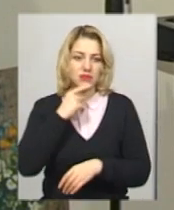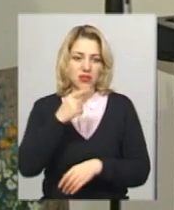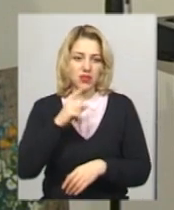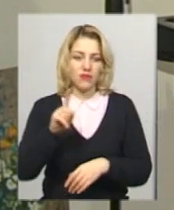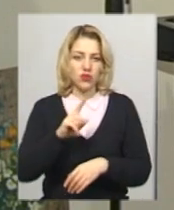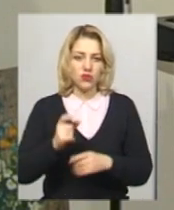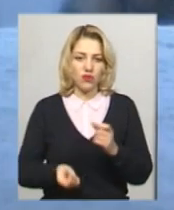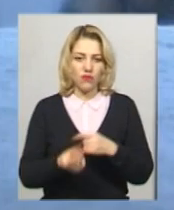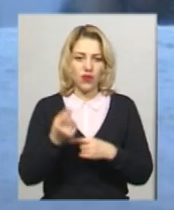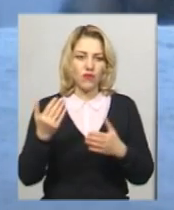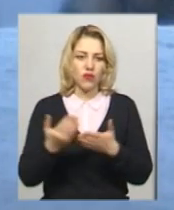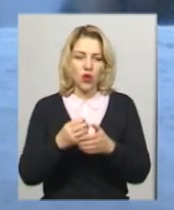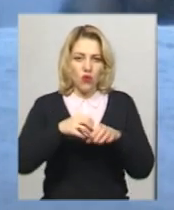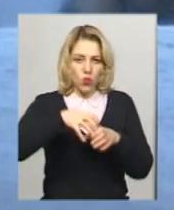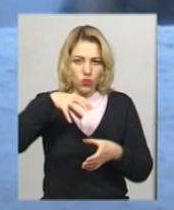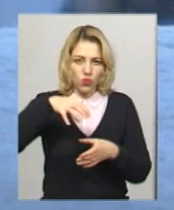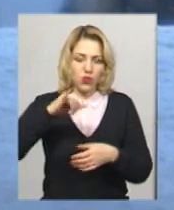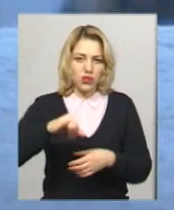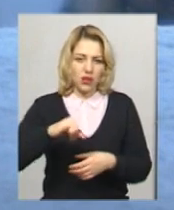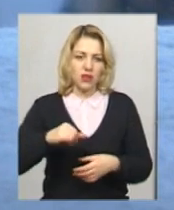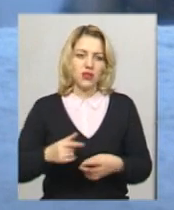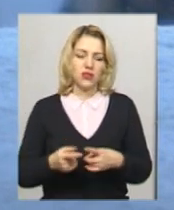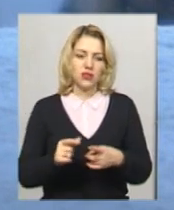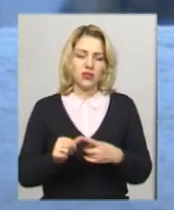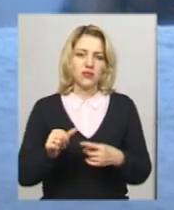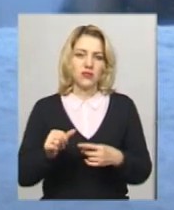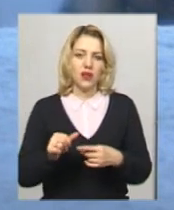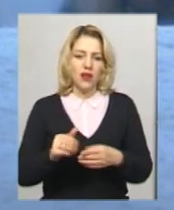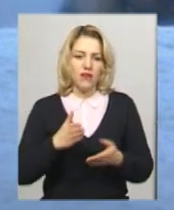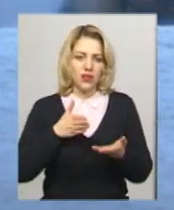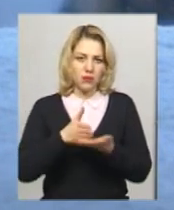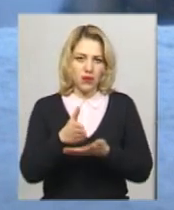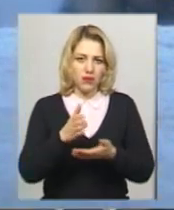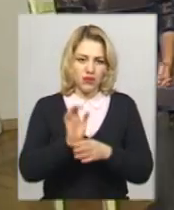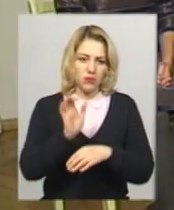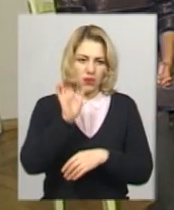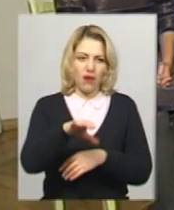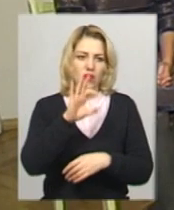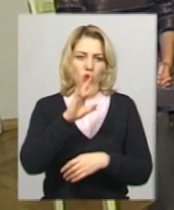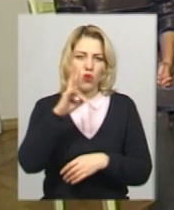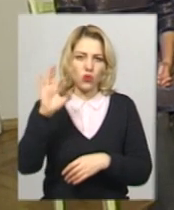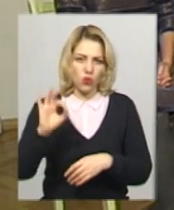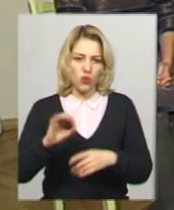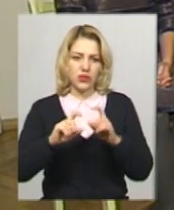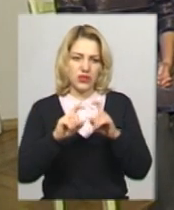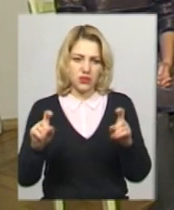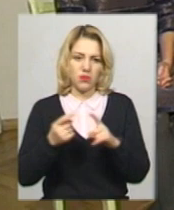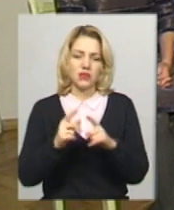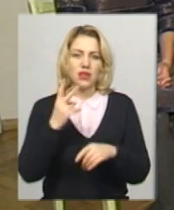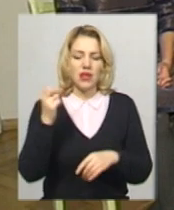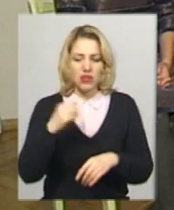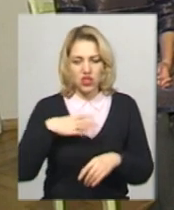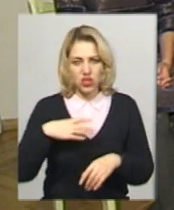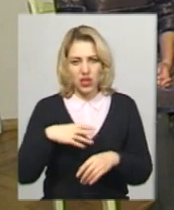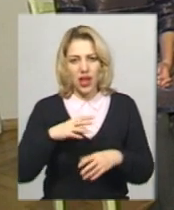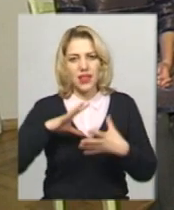виявив нове утворення. Одразу він мене відправив у онкодиспансер. Два тижні Юля чекала на результат гістології, щоб